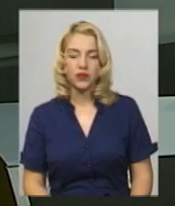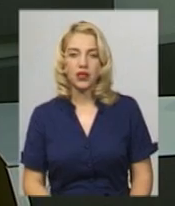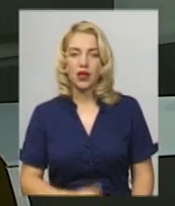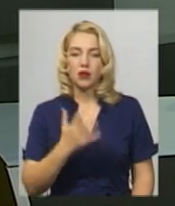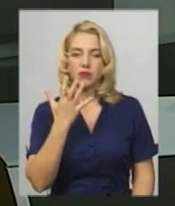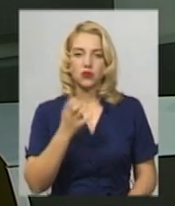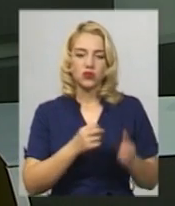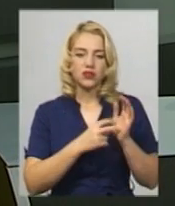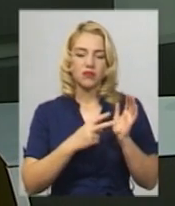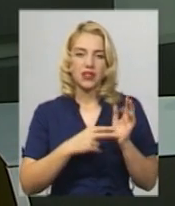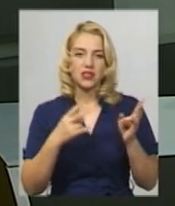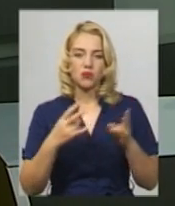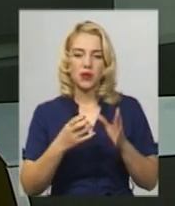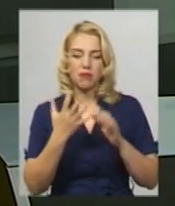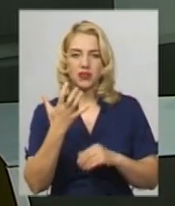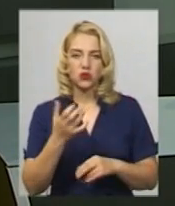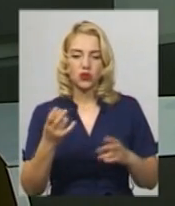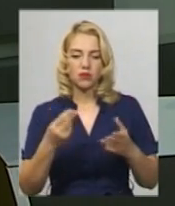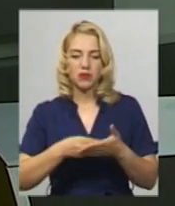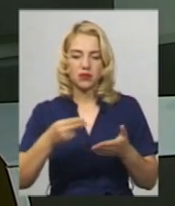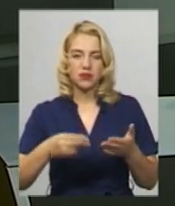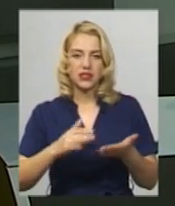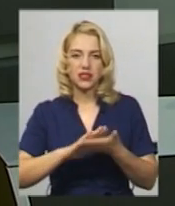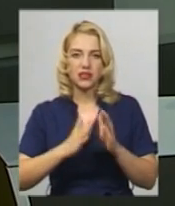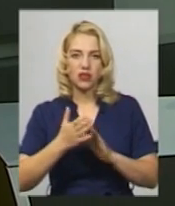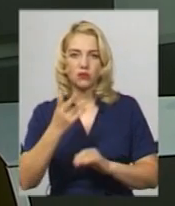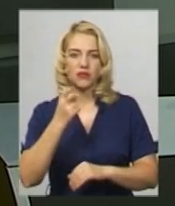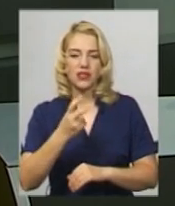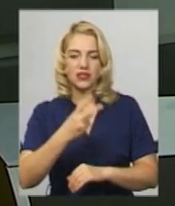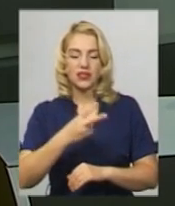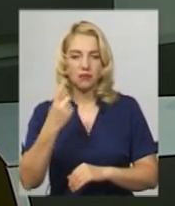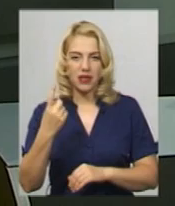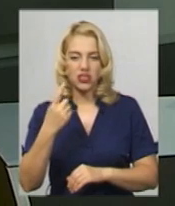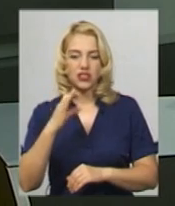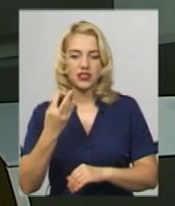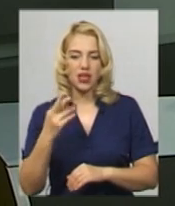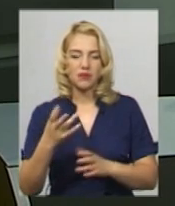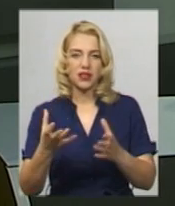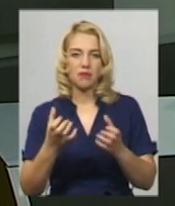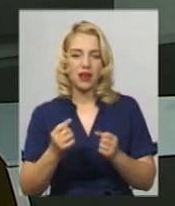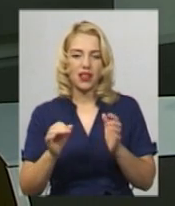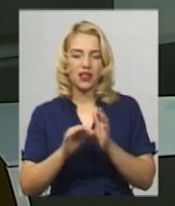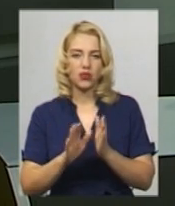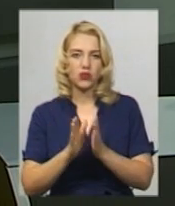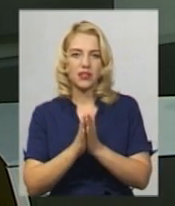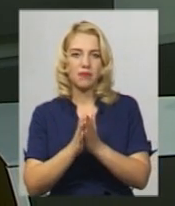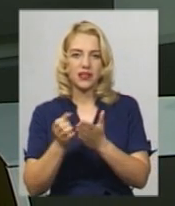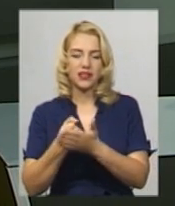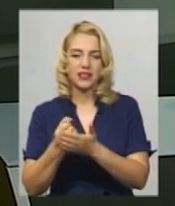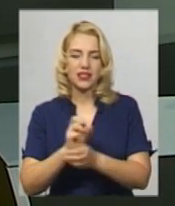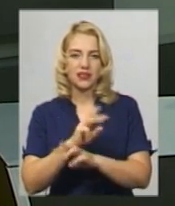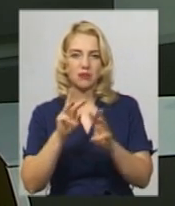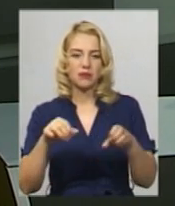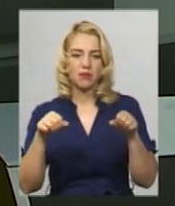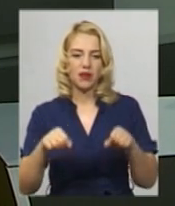517 із необхідних 500 підписів станом на 21 серпня набрала електронна петиція забезпечення права на освіту